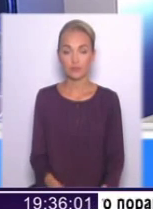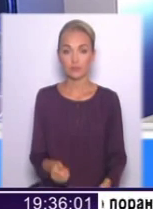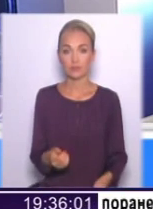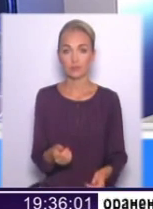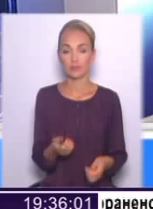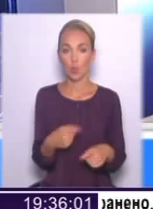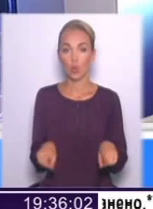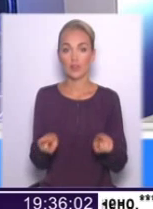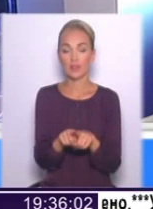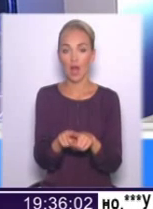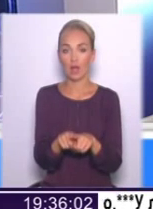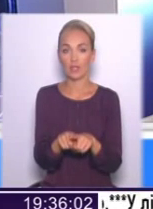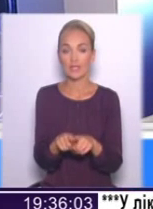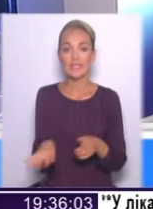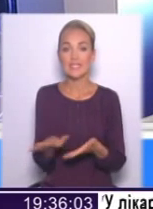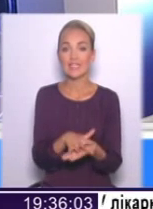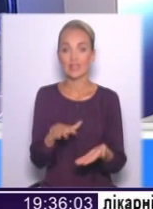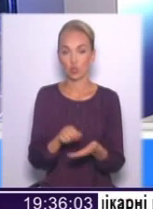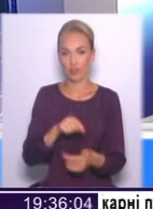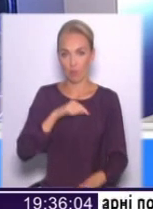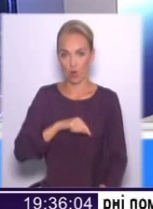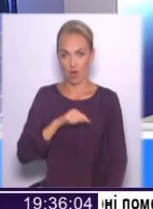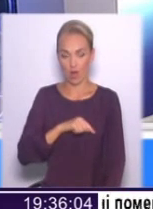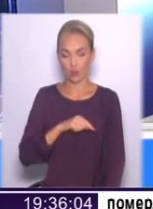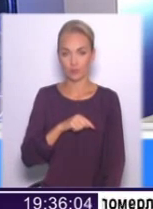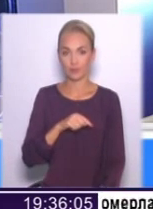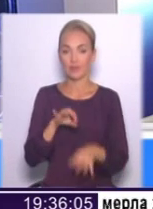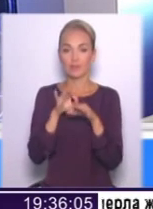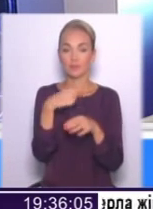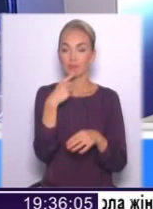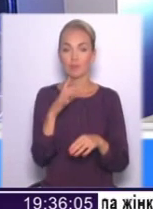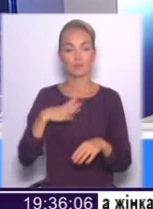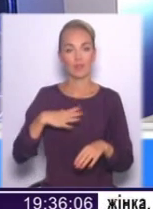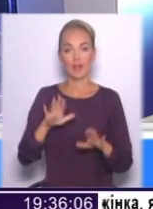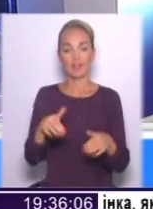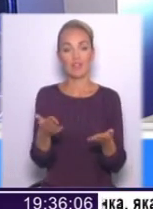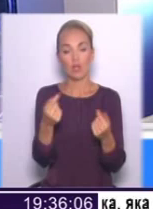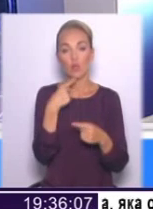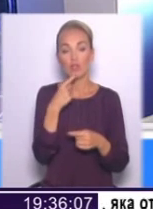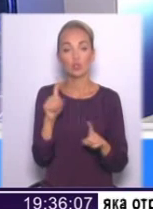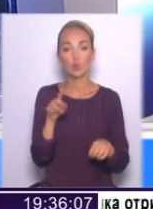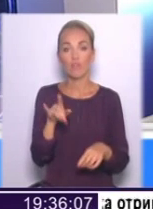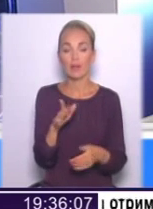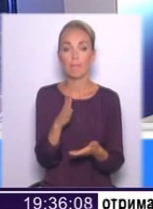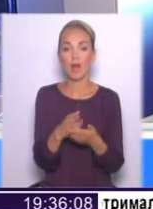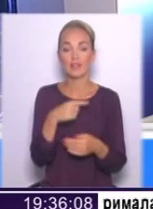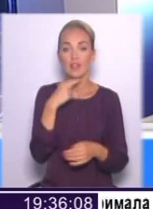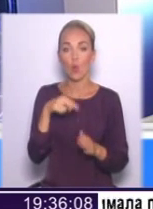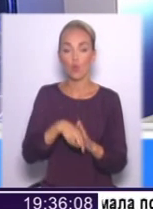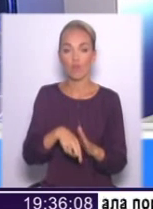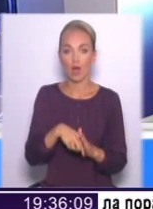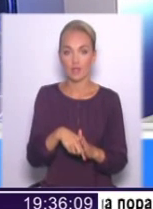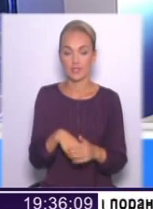знищувати морально тепер. Почкайте, давайте говорити предметніше. Що ви маєте на увазі,